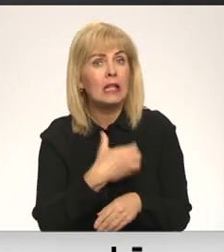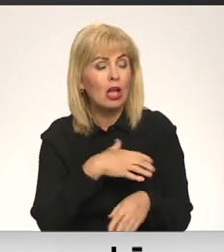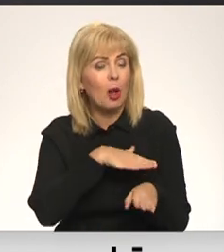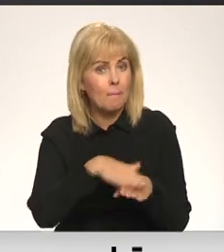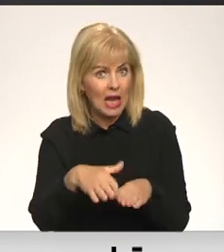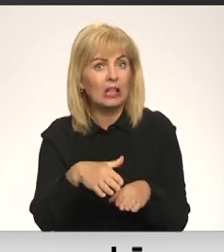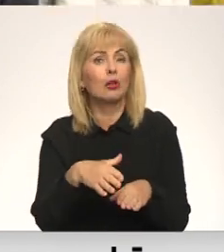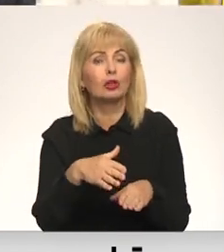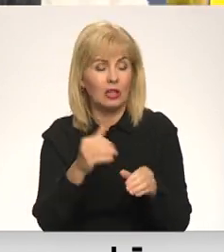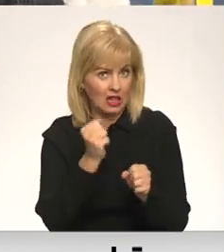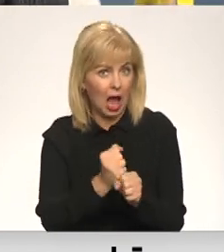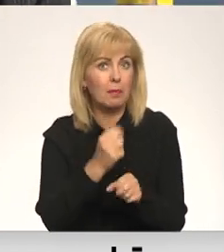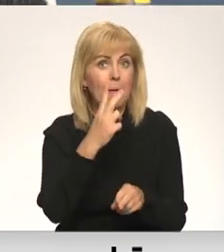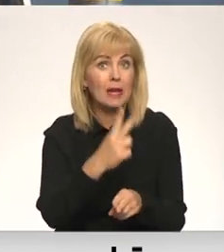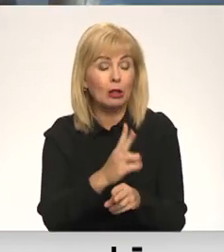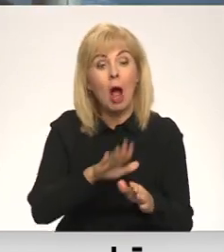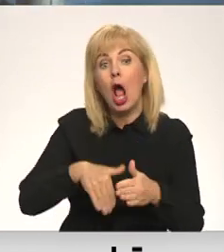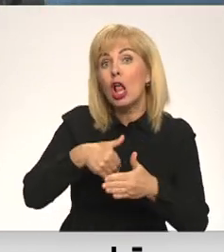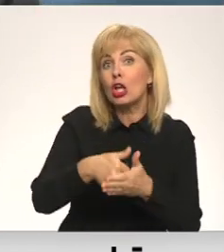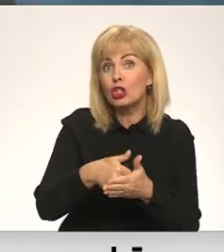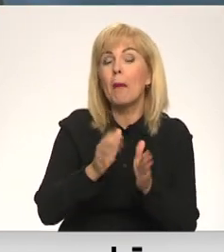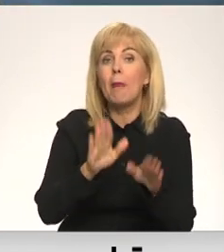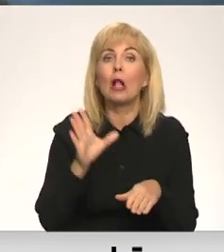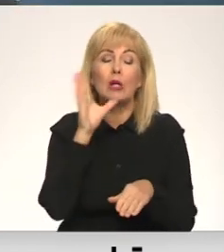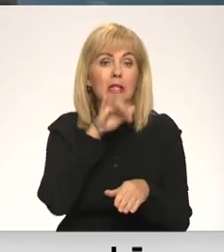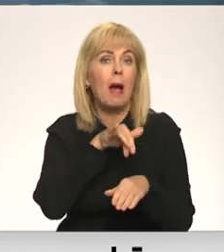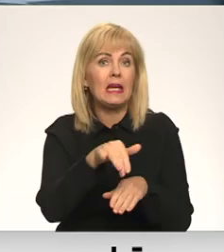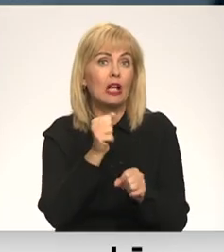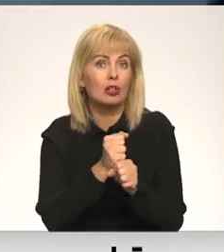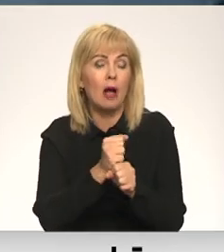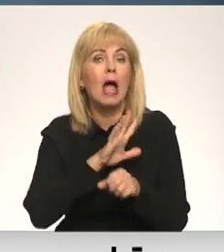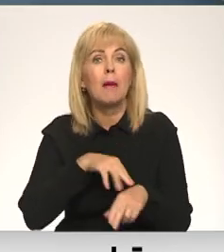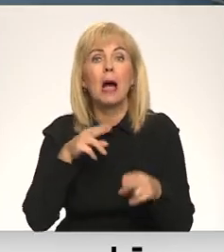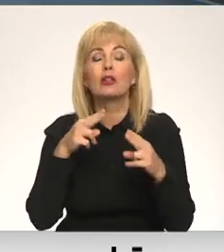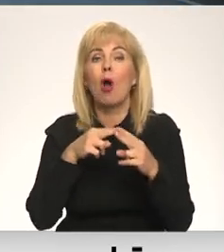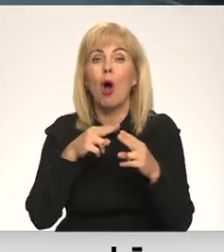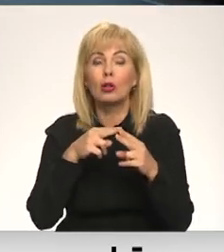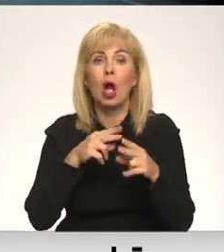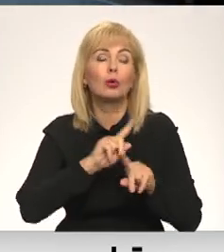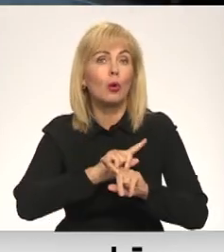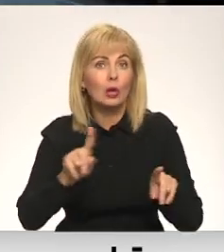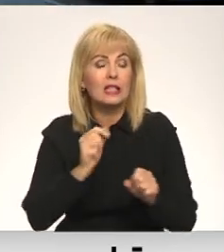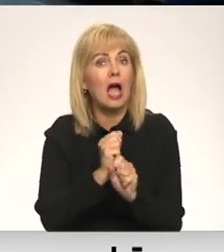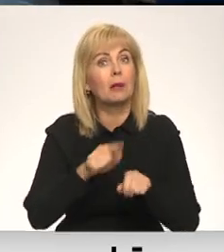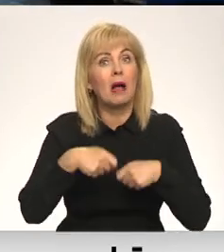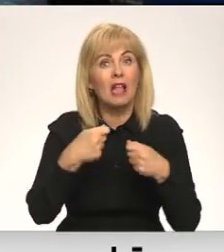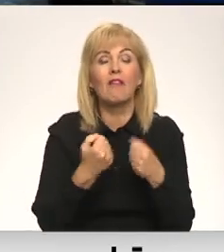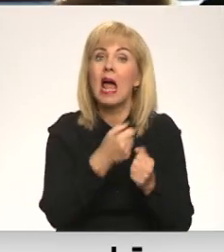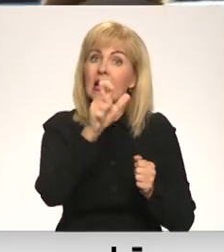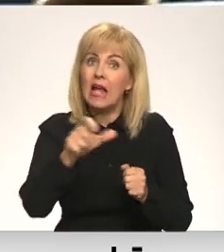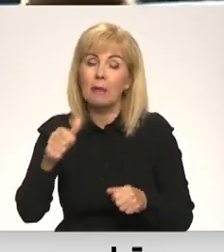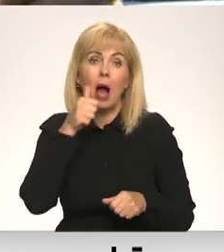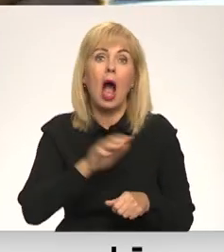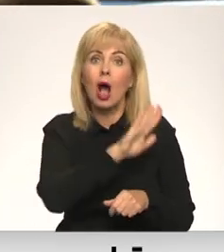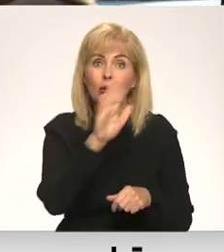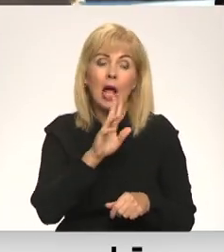pildīt savus darbu pienākumus. Kā līdz šim paliek iespēja iet uz darbu pēc kontaktu uzreiz, bet tad darba devējiem darbiniekiem katru